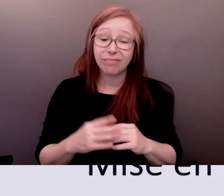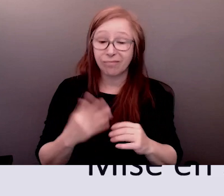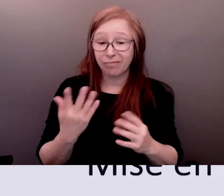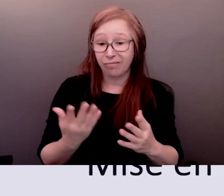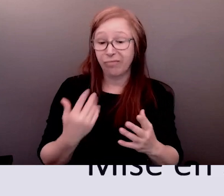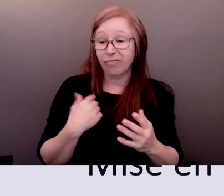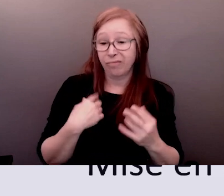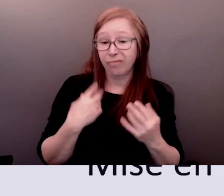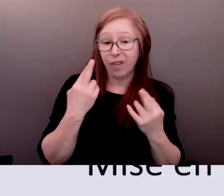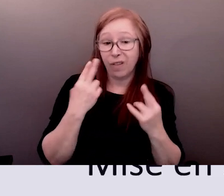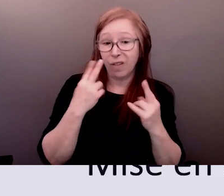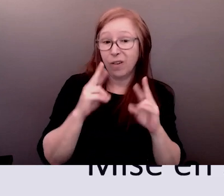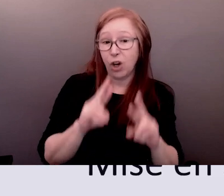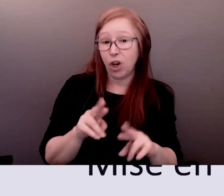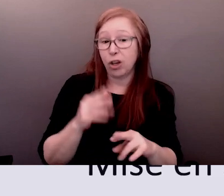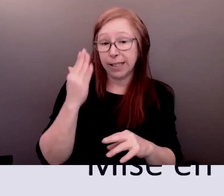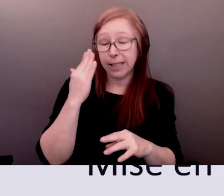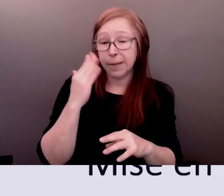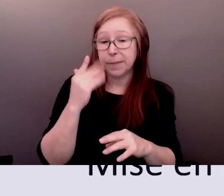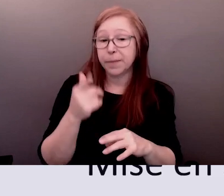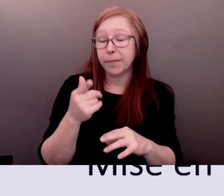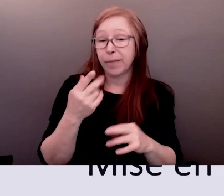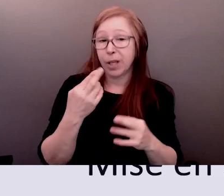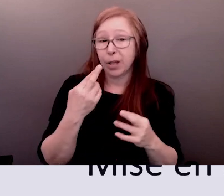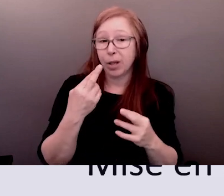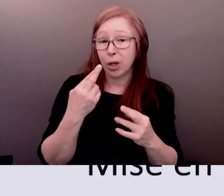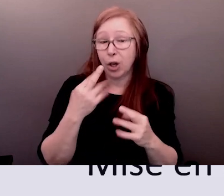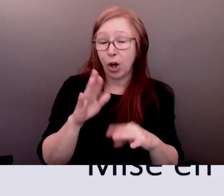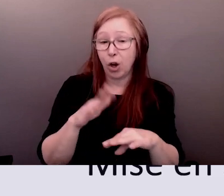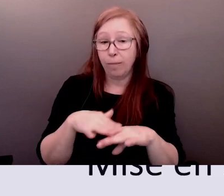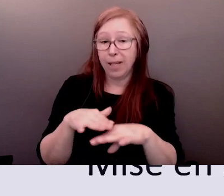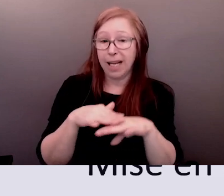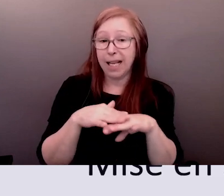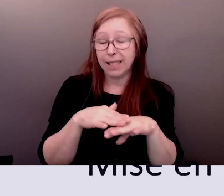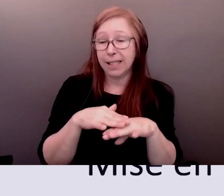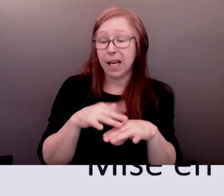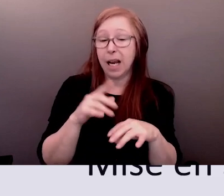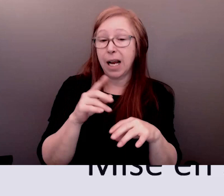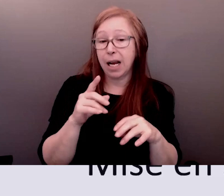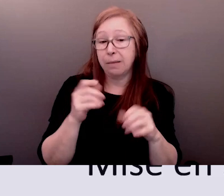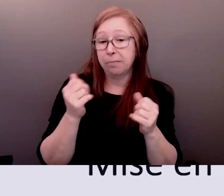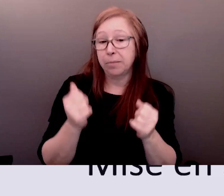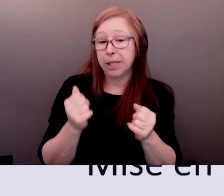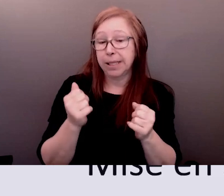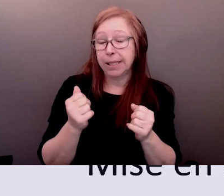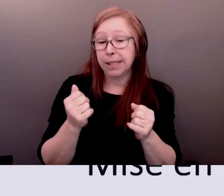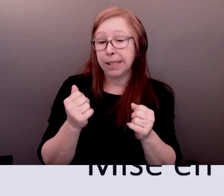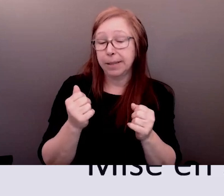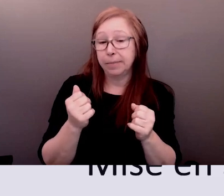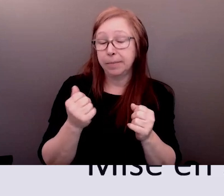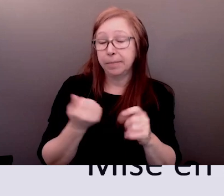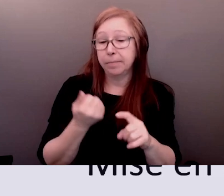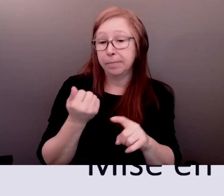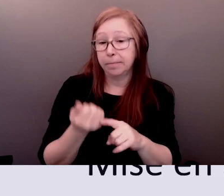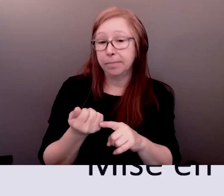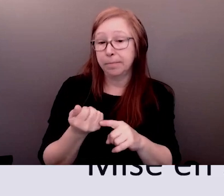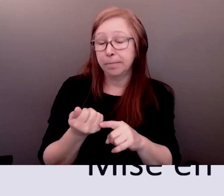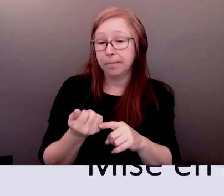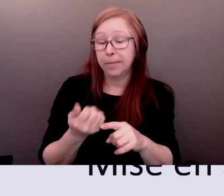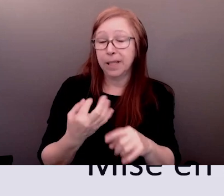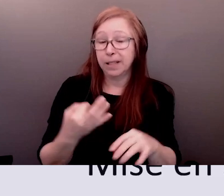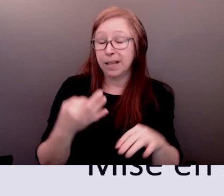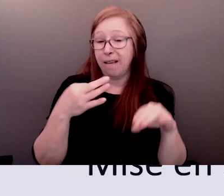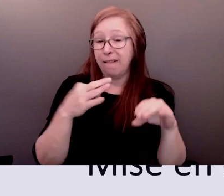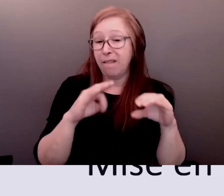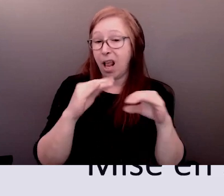et encore une fois on va vous aider à demander comment diagnostiquer ce problème qui doit être résolu